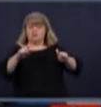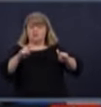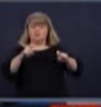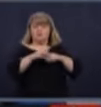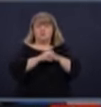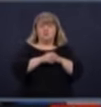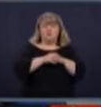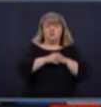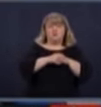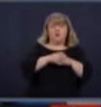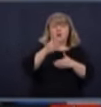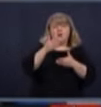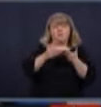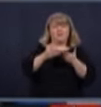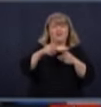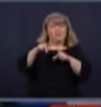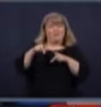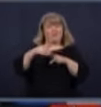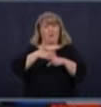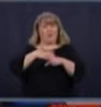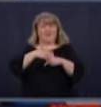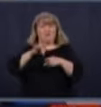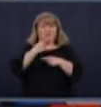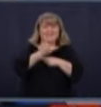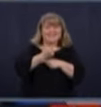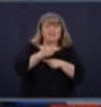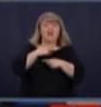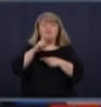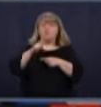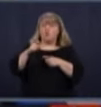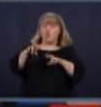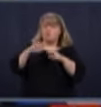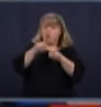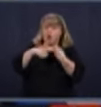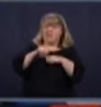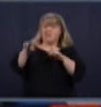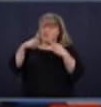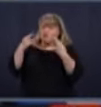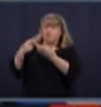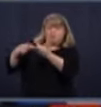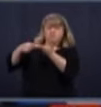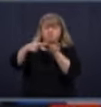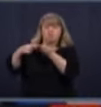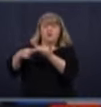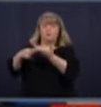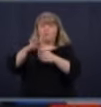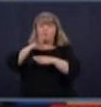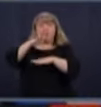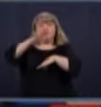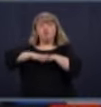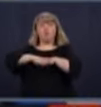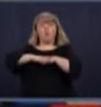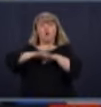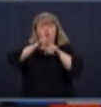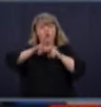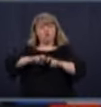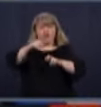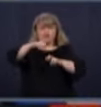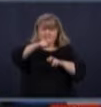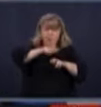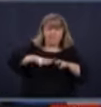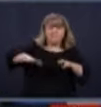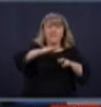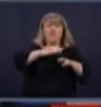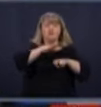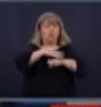les faire énerver, mais préparer un genre de briefing technique éventuellement où on parlera des recherches qui sont faites au Québec, soit dans le domaine de la vaccinologie, soit dans